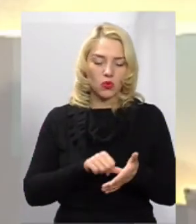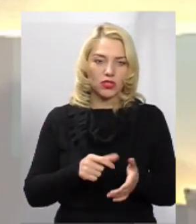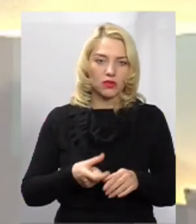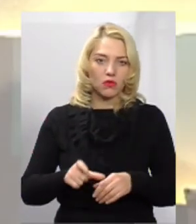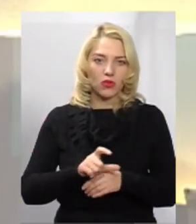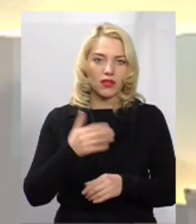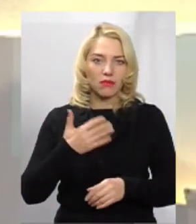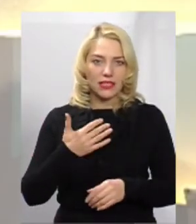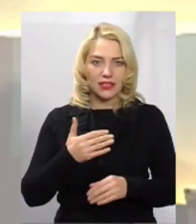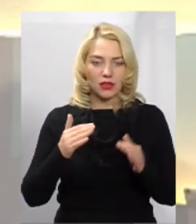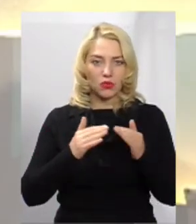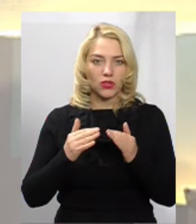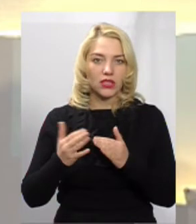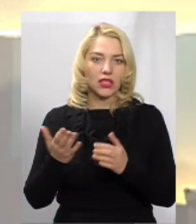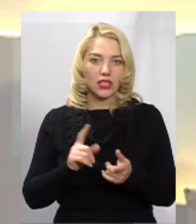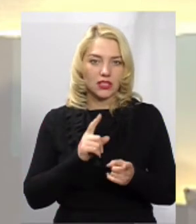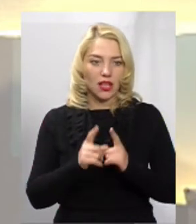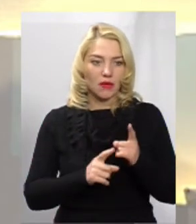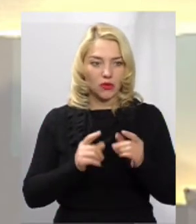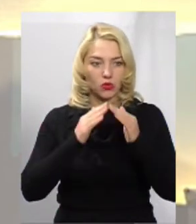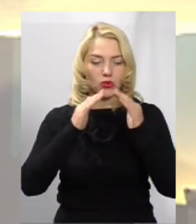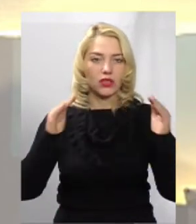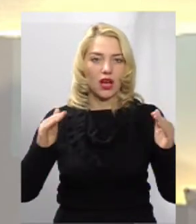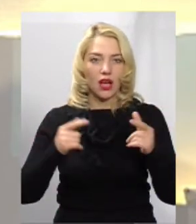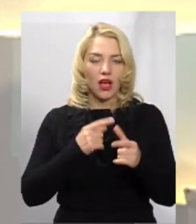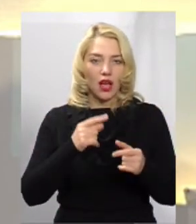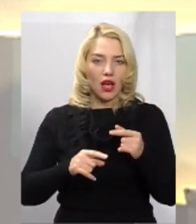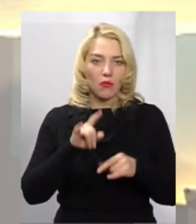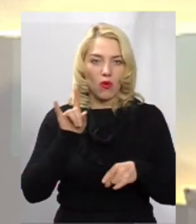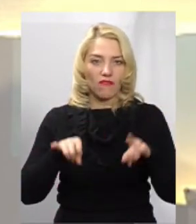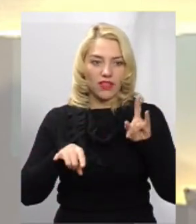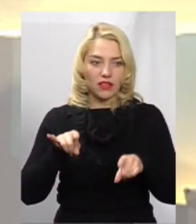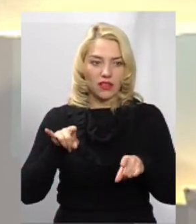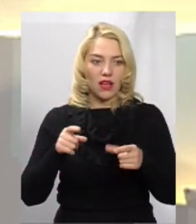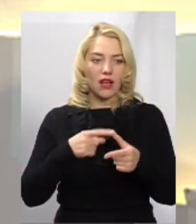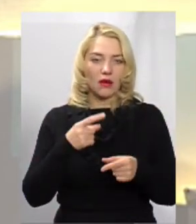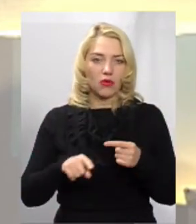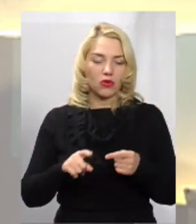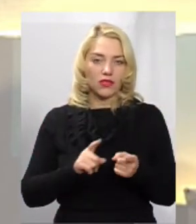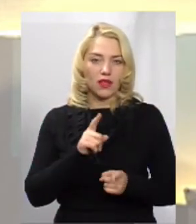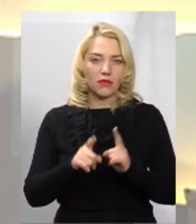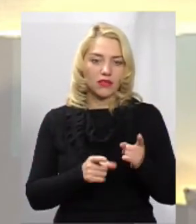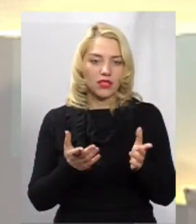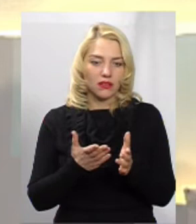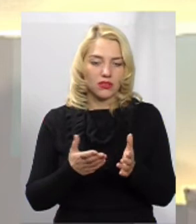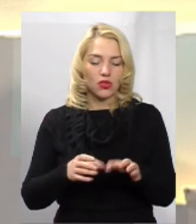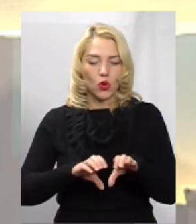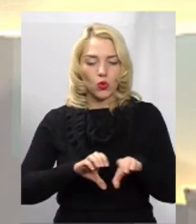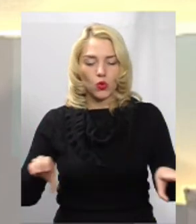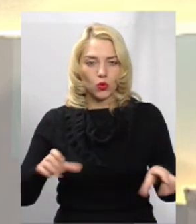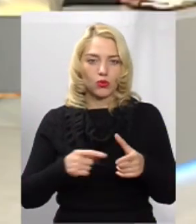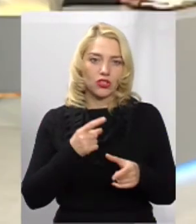будинків, які або замінять тах, або замінять вікна, або замінять якісь труби чи